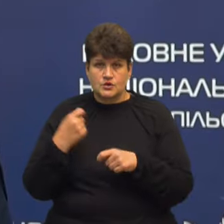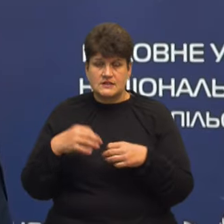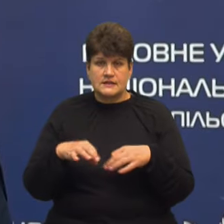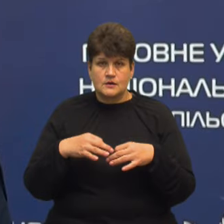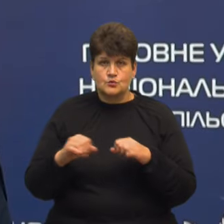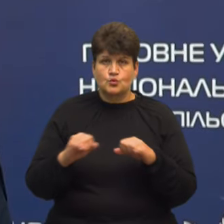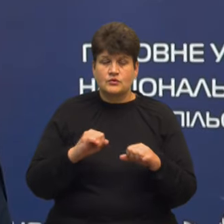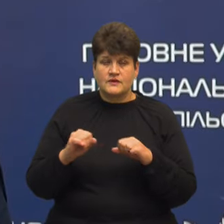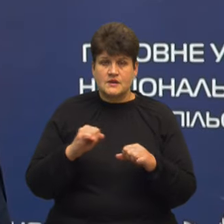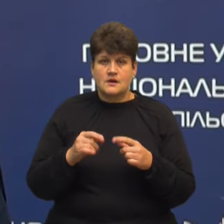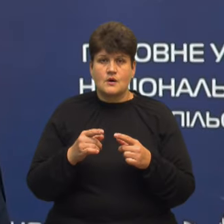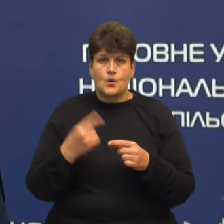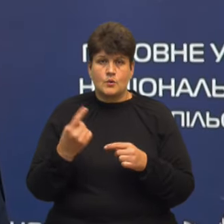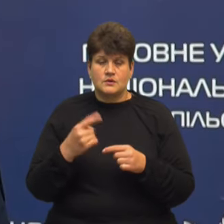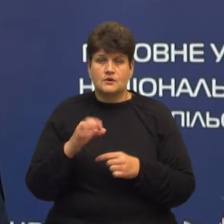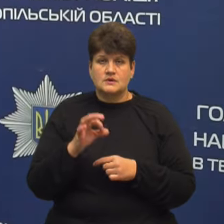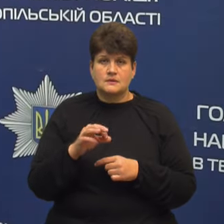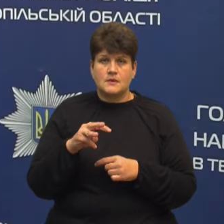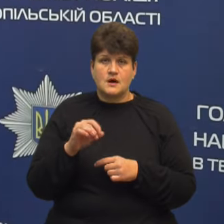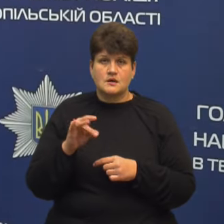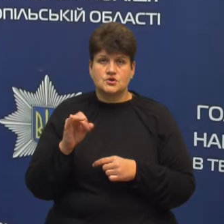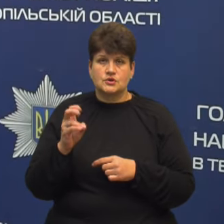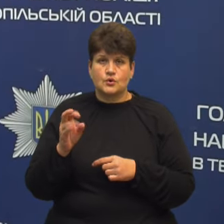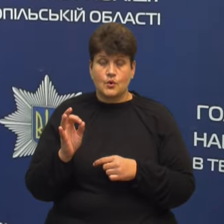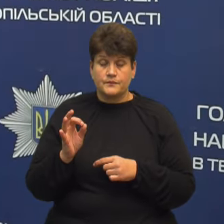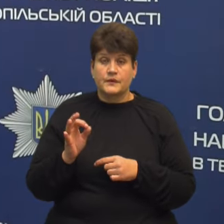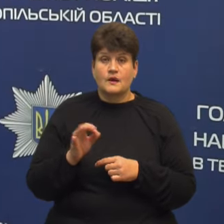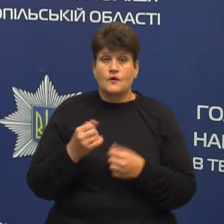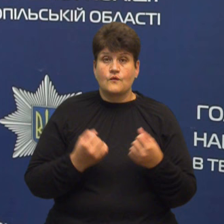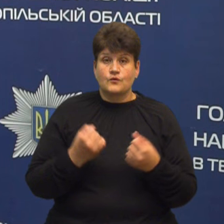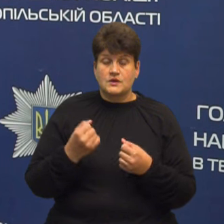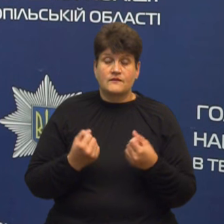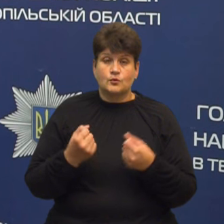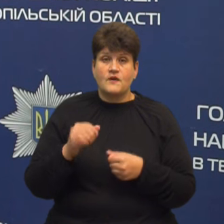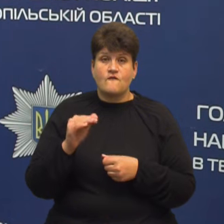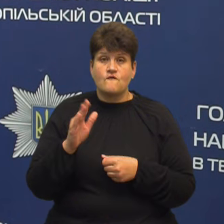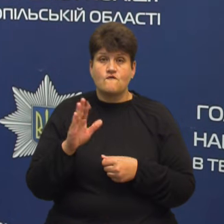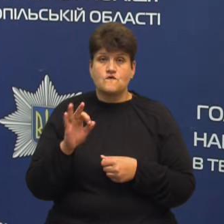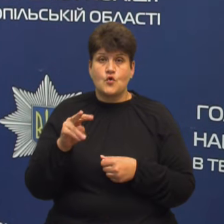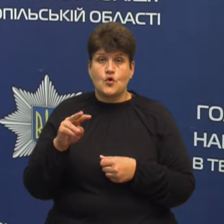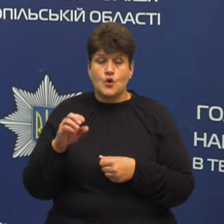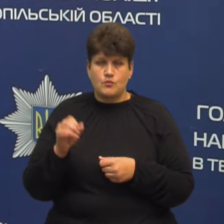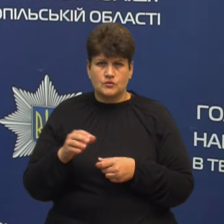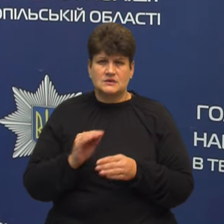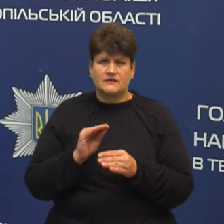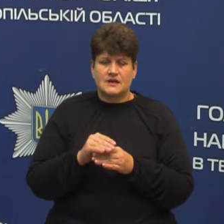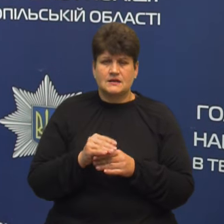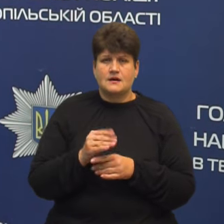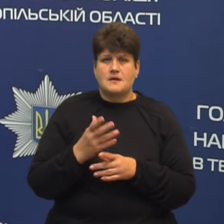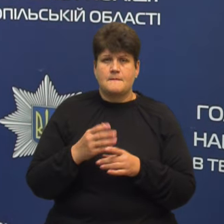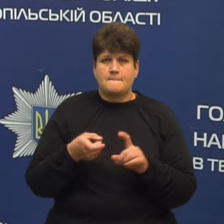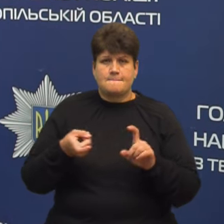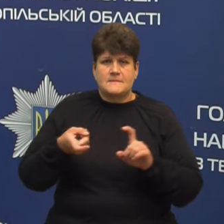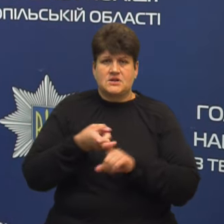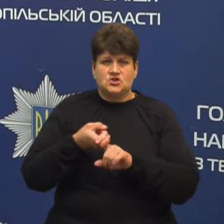Нацполіції області Олександр Марченко Водій автомобіля «Вольво», рухаючись із завантаженим напівпричепом в напрямку міста